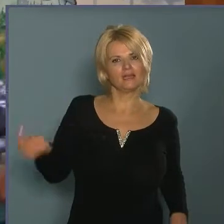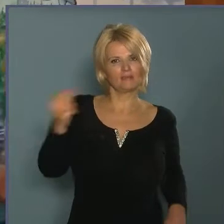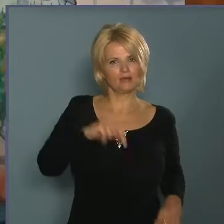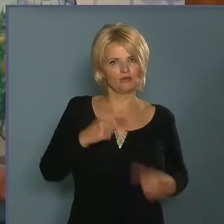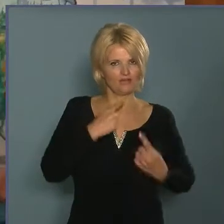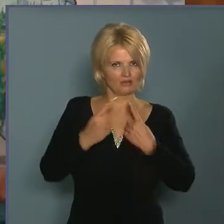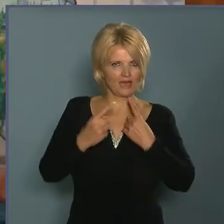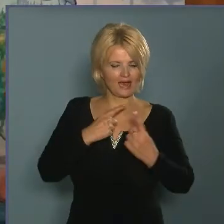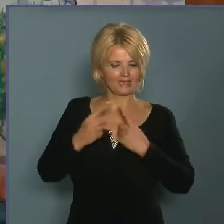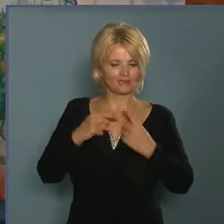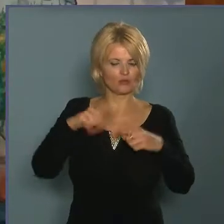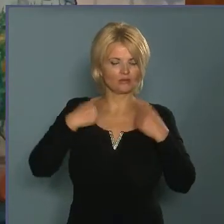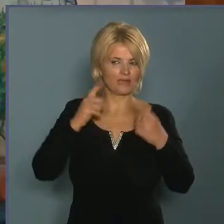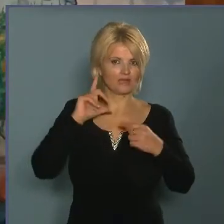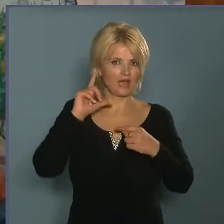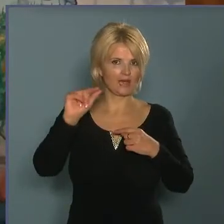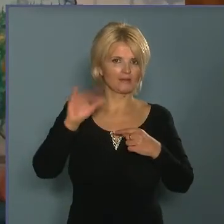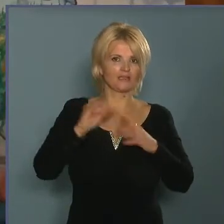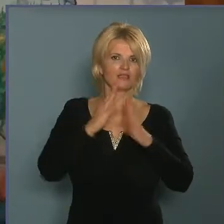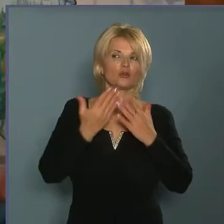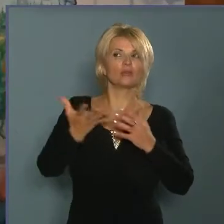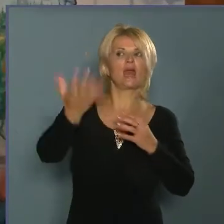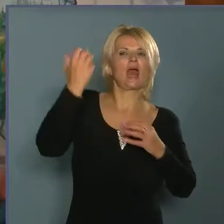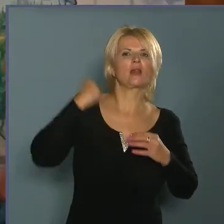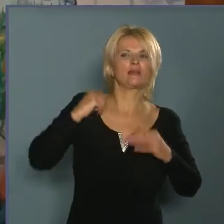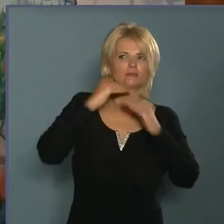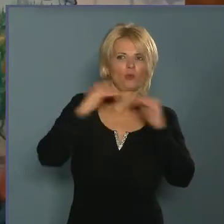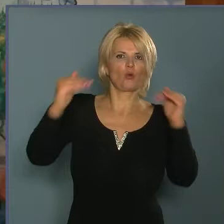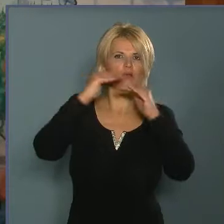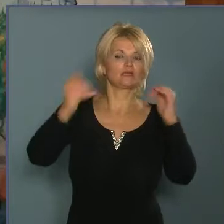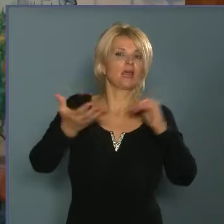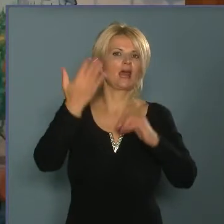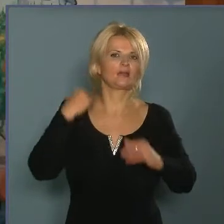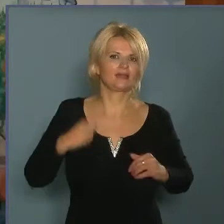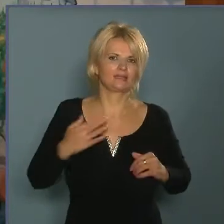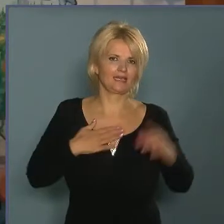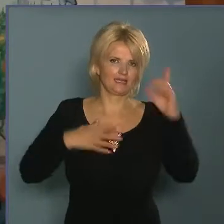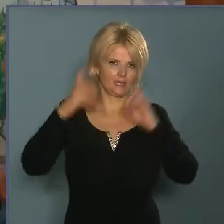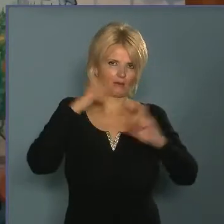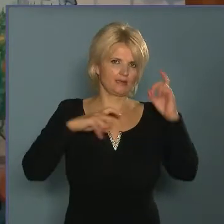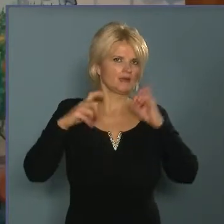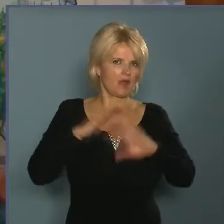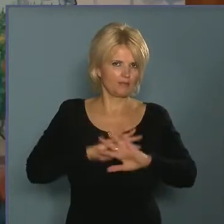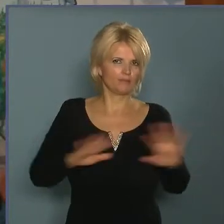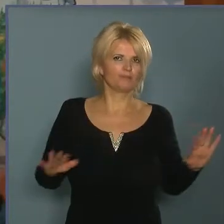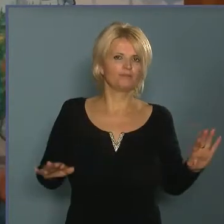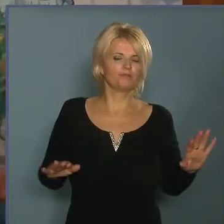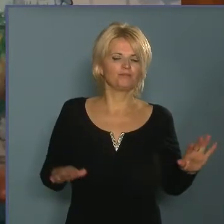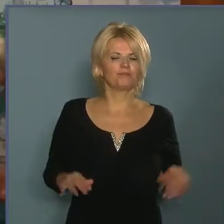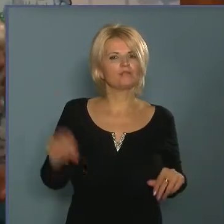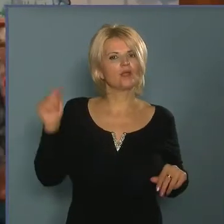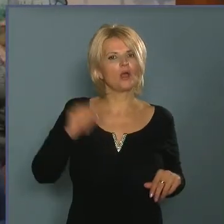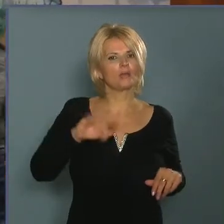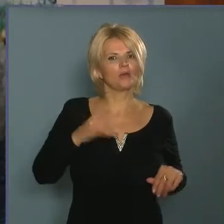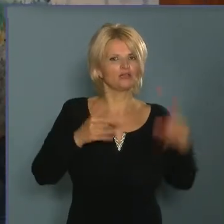játszik utána, elmegy és elővesz egy könyvet mondjuk valamelyik polcon? Én nagyon remélem, hogy így lesz. Igazság szerint